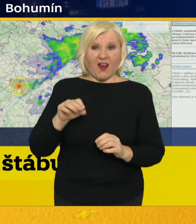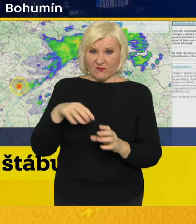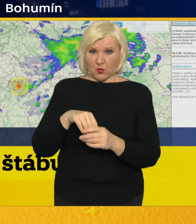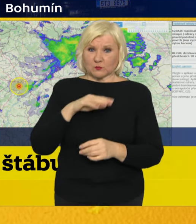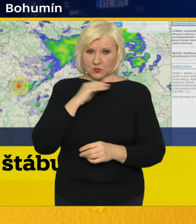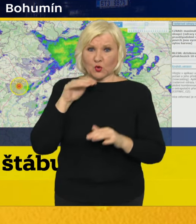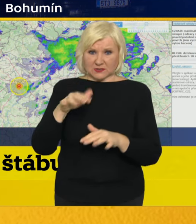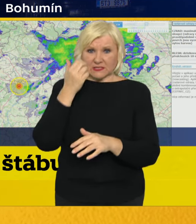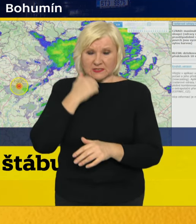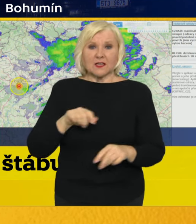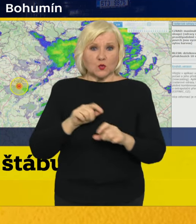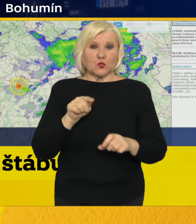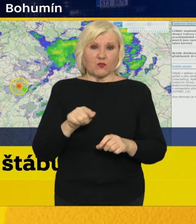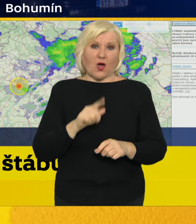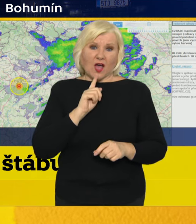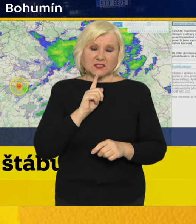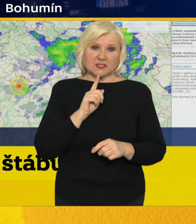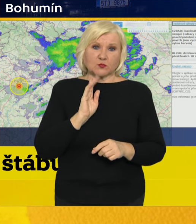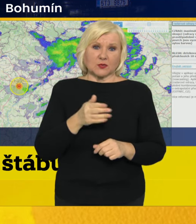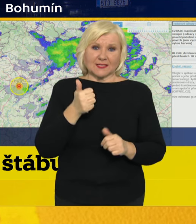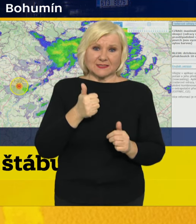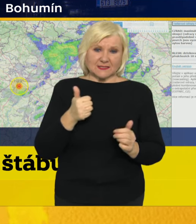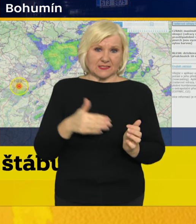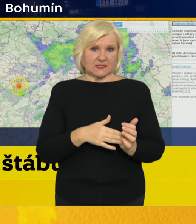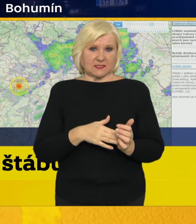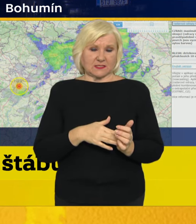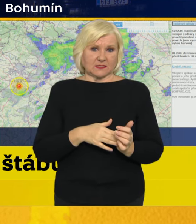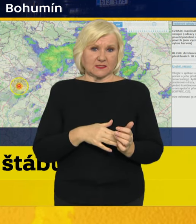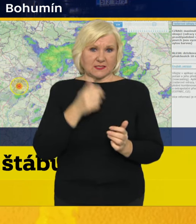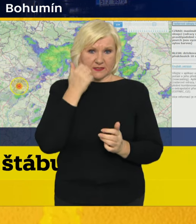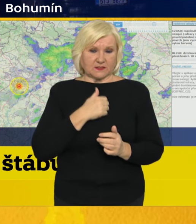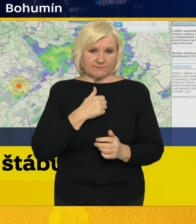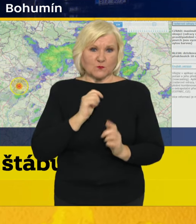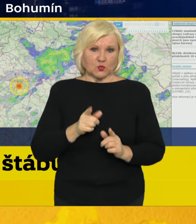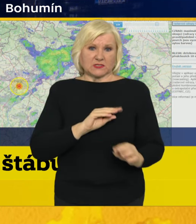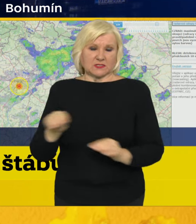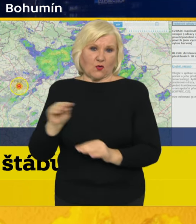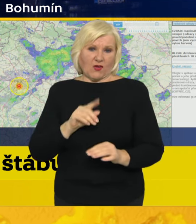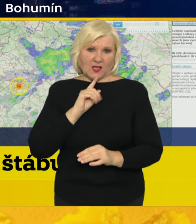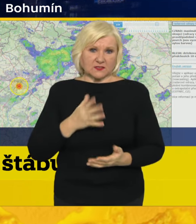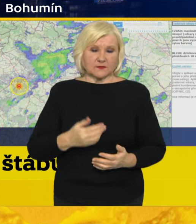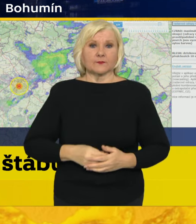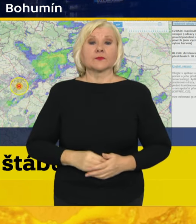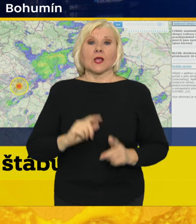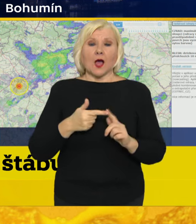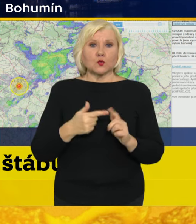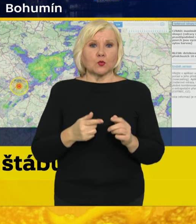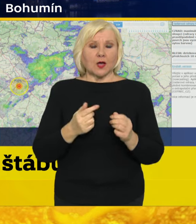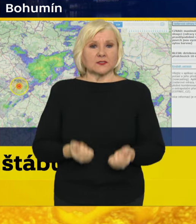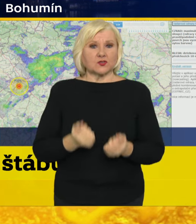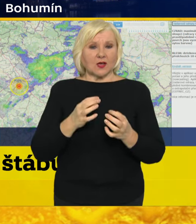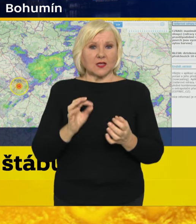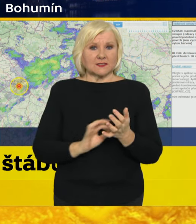dotkne možná až jednoho tisíce obyvatel. Druhá složitá situace je na